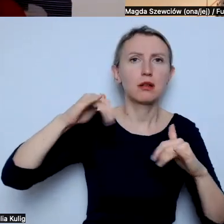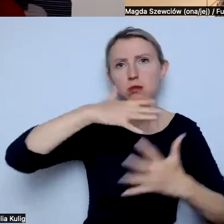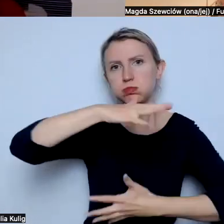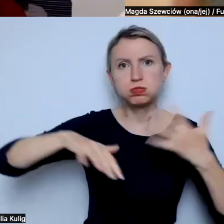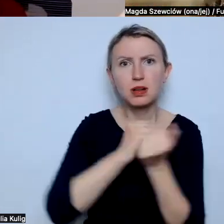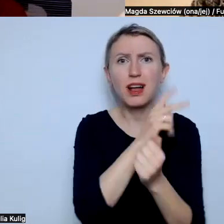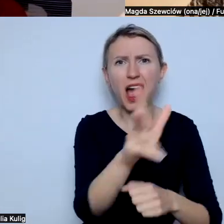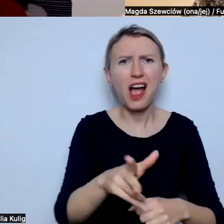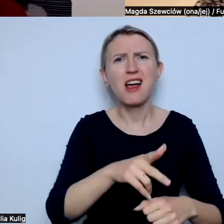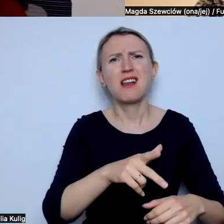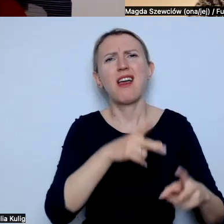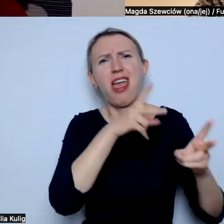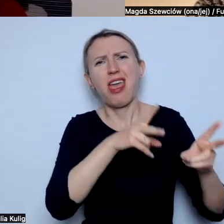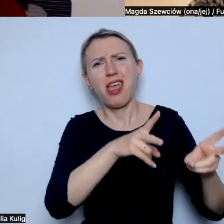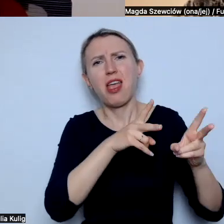napieprzali.